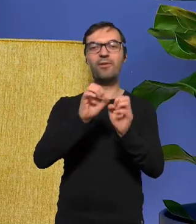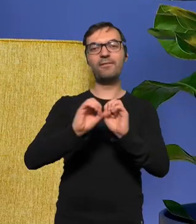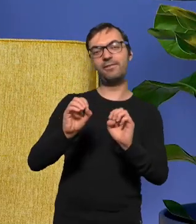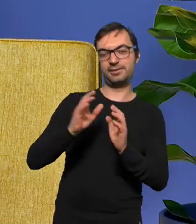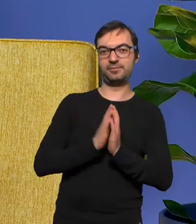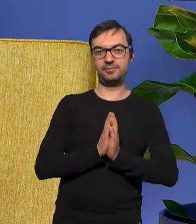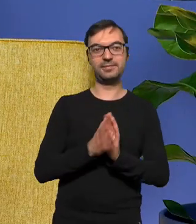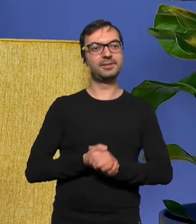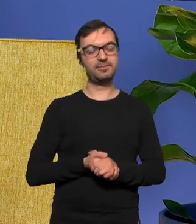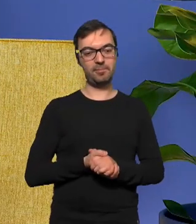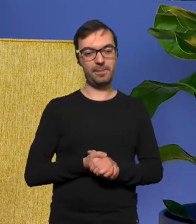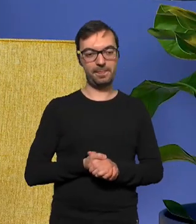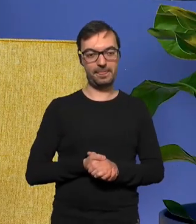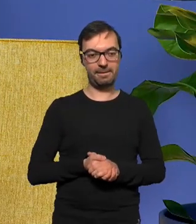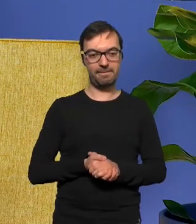zacznijmy od tego że